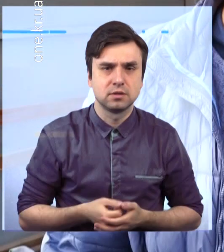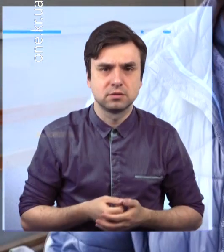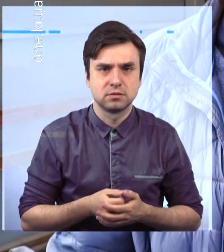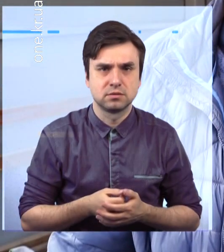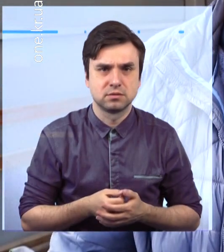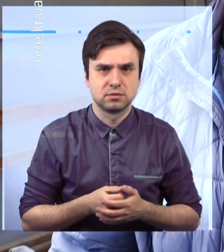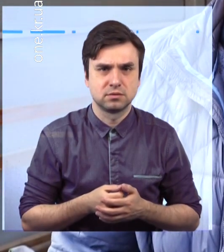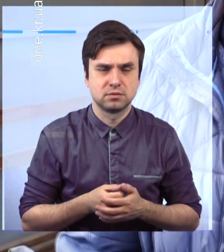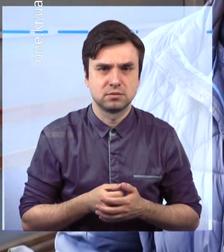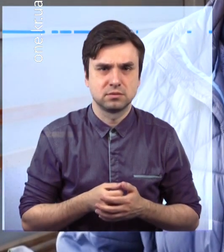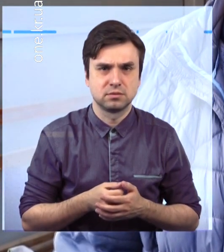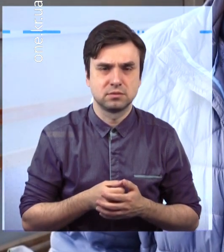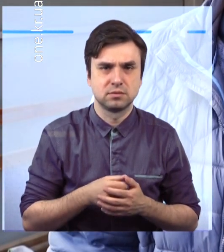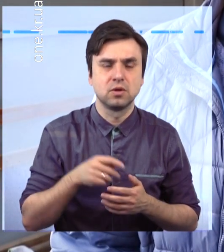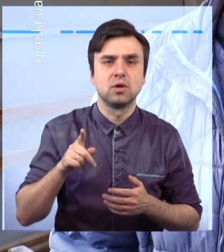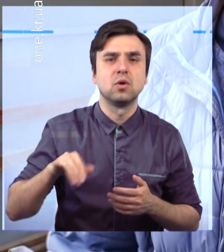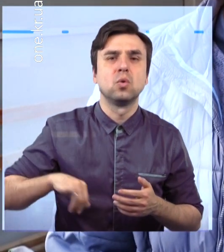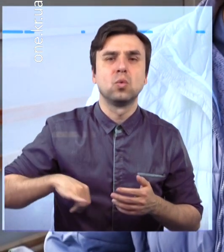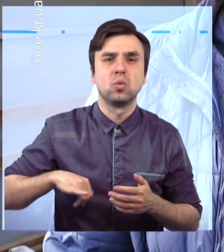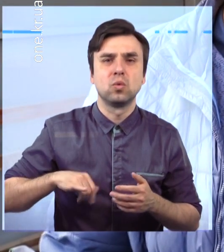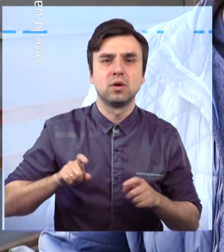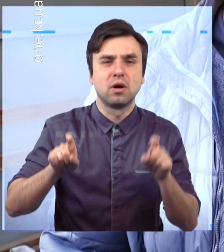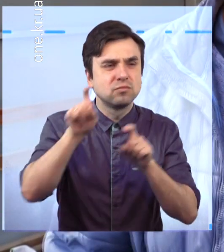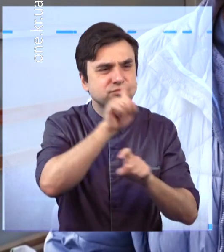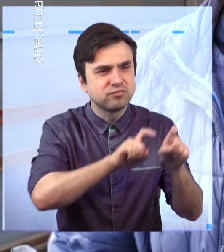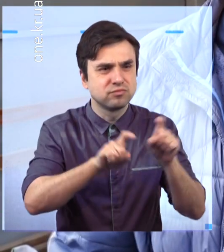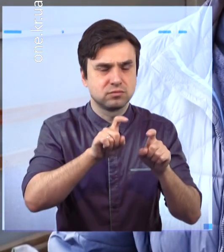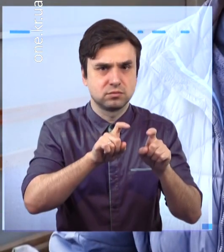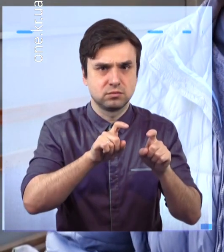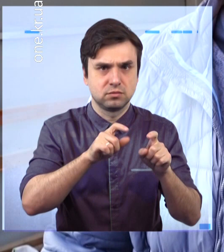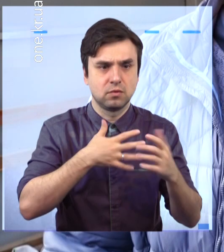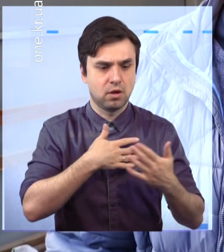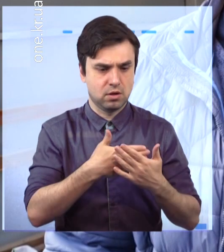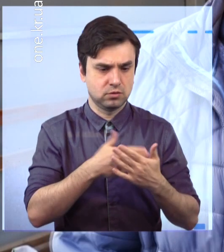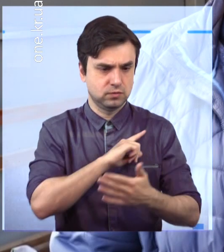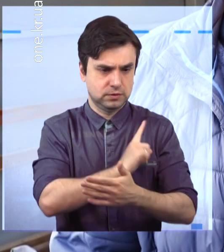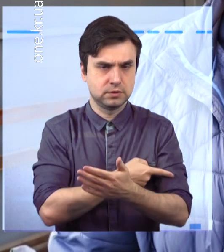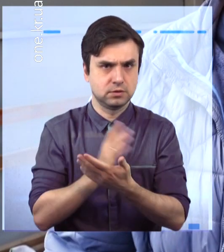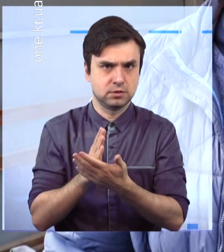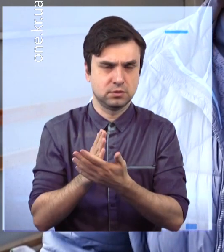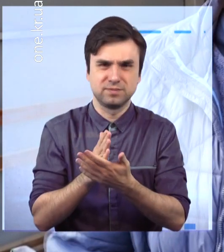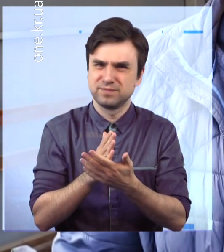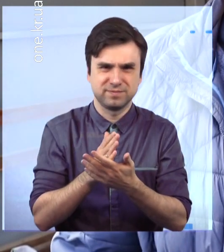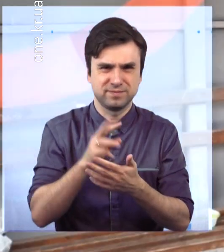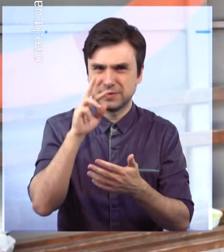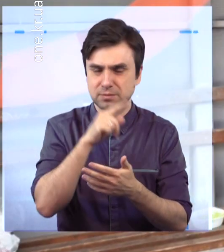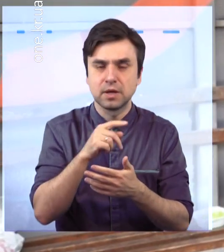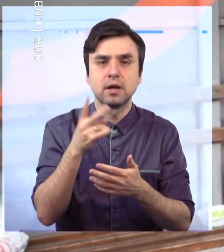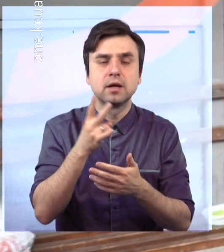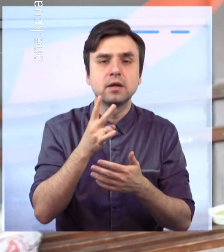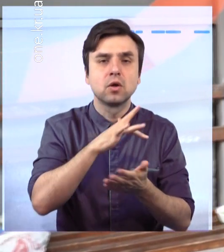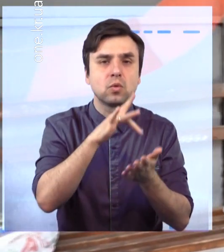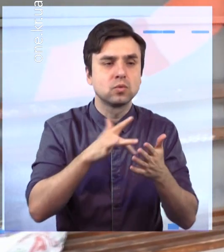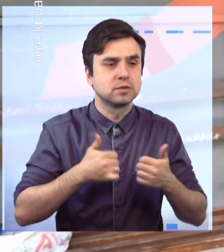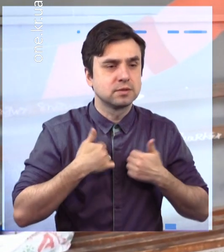енергію, ці сили віддати на те, щоб місто стало більш чистим, більш красивим. В